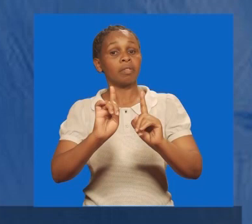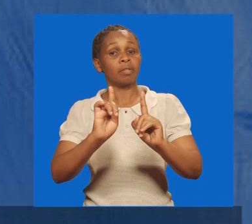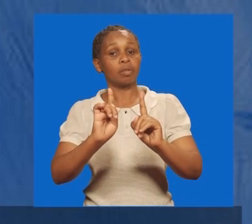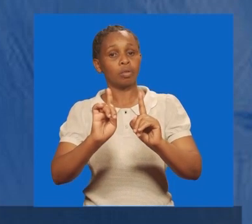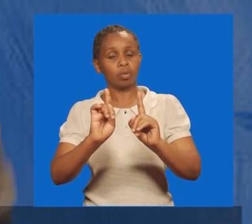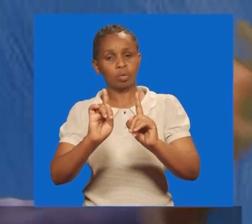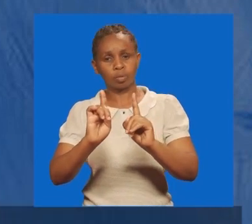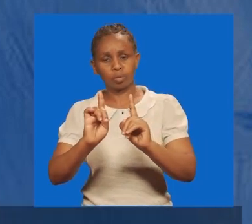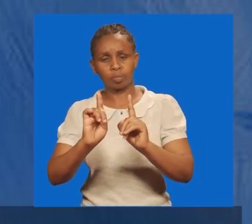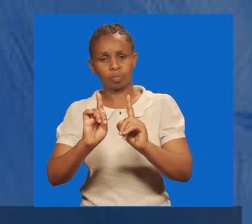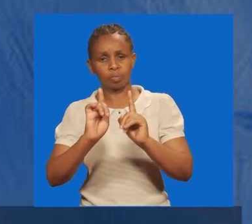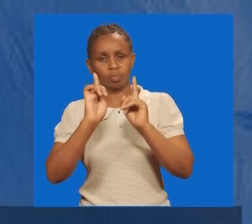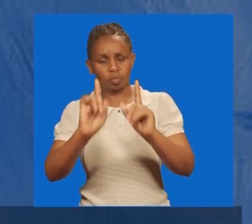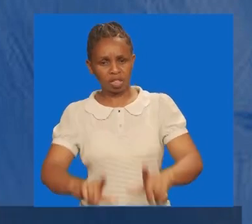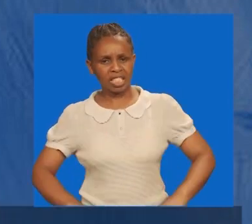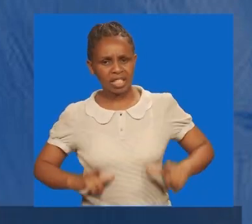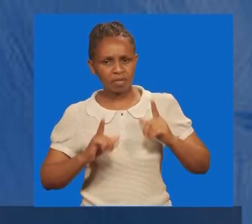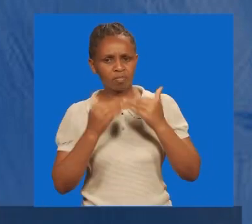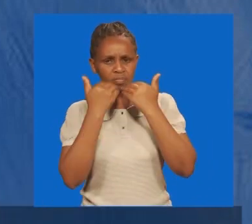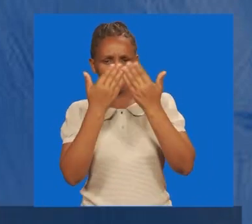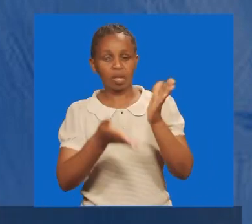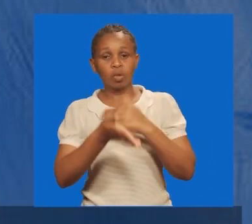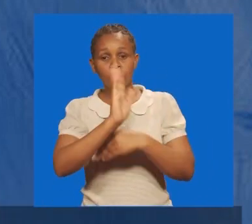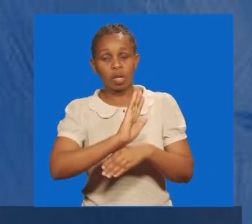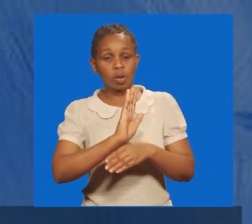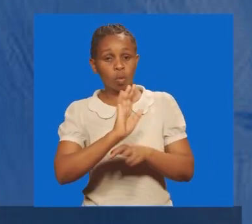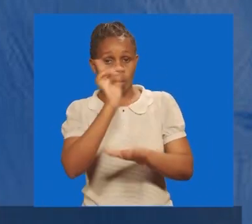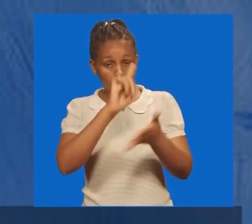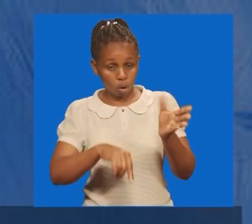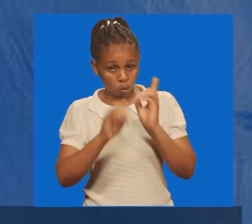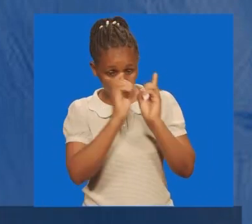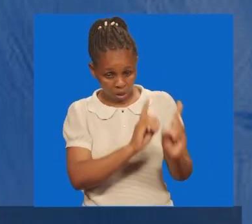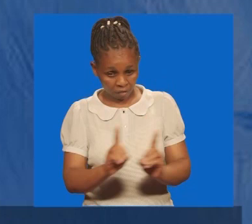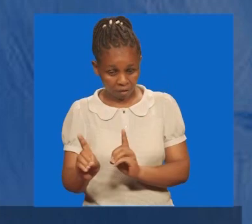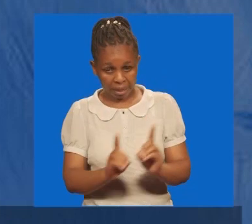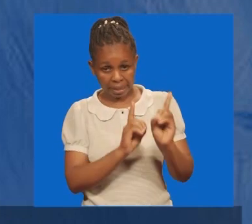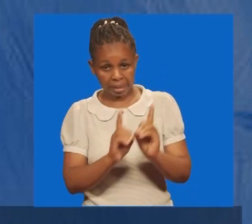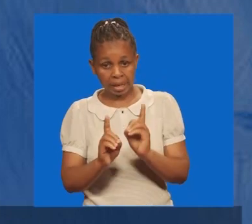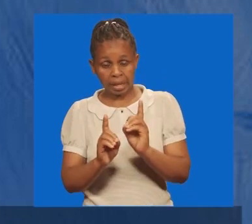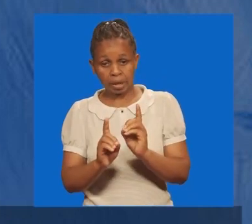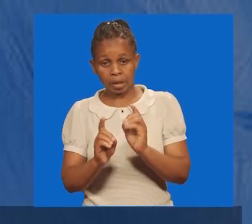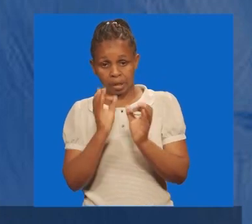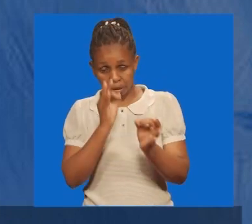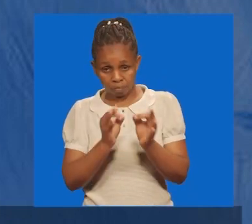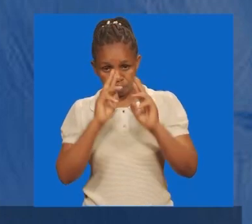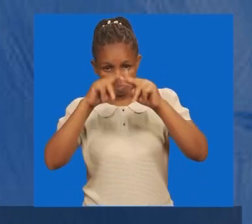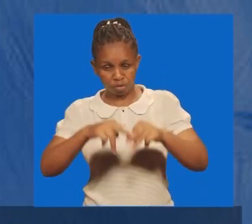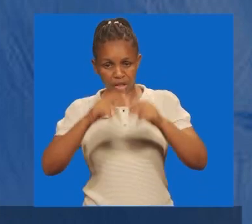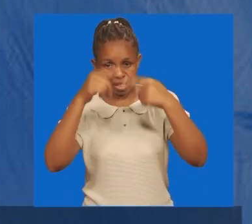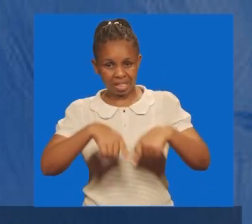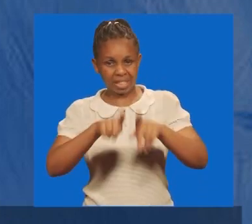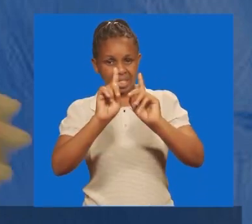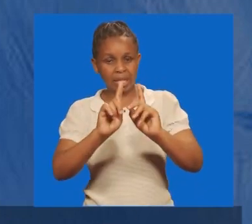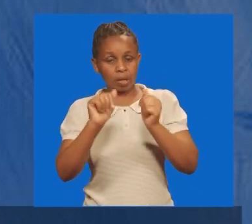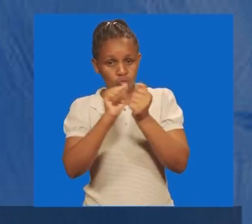ukamzulia mungu kuwepo. Maisha yale ambayo unafanya, maisha ilada, ukiatengeneza ni yako, na